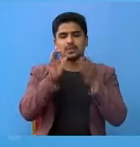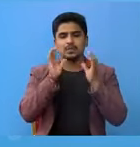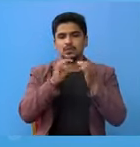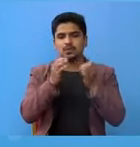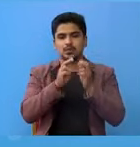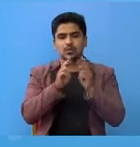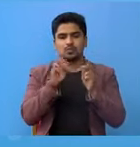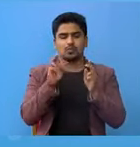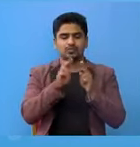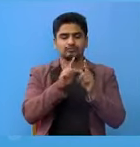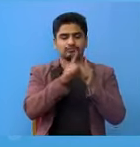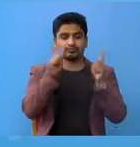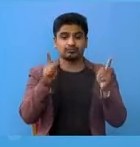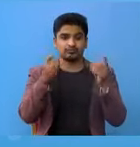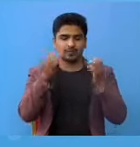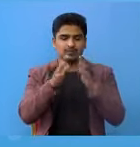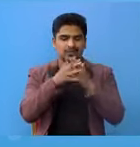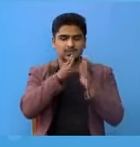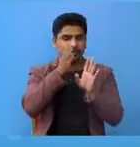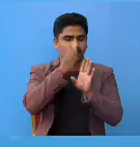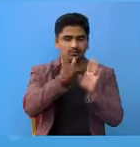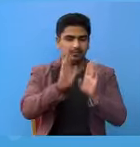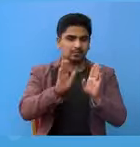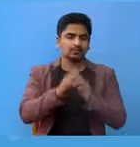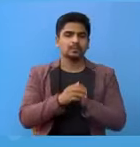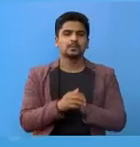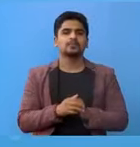भाउतेक दूरी कायम गरूं